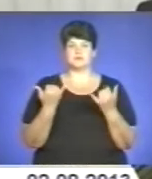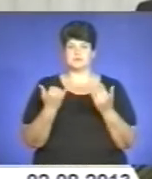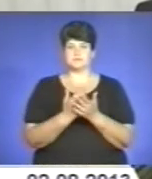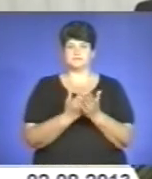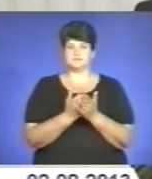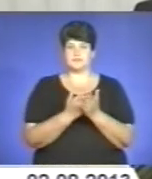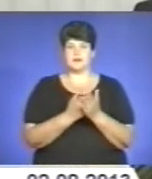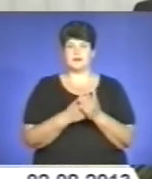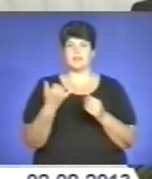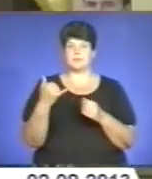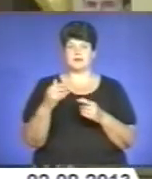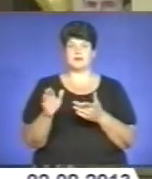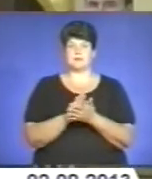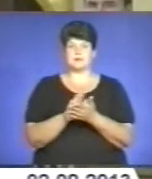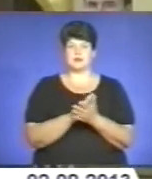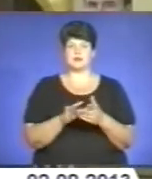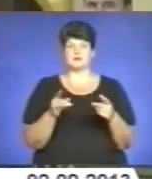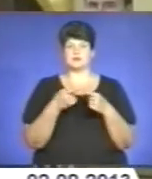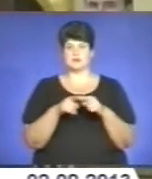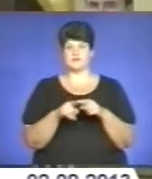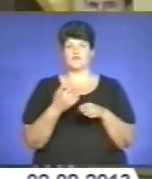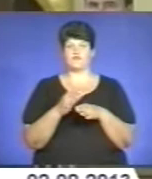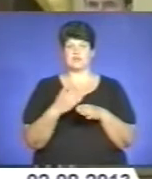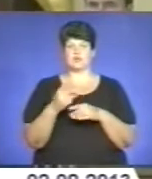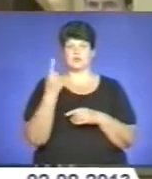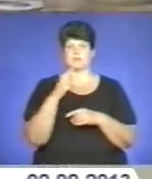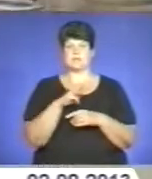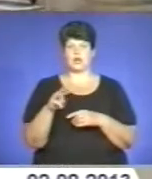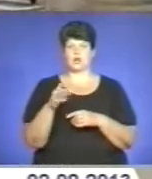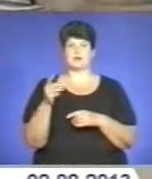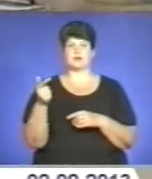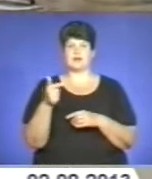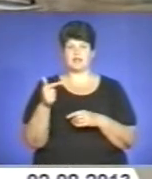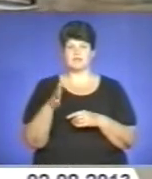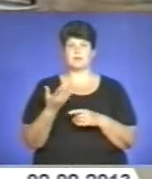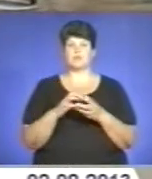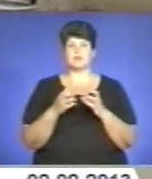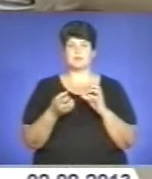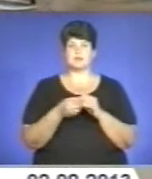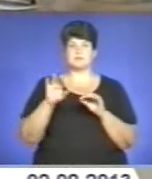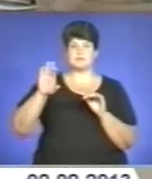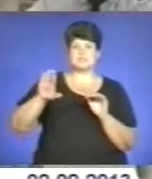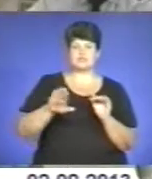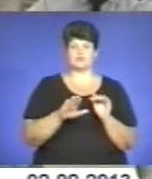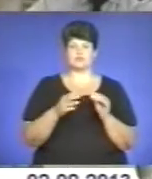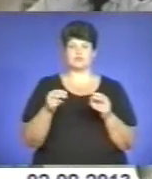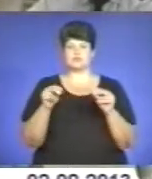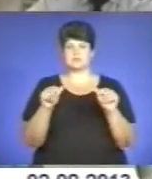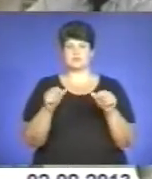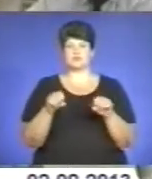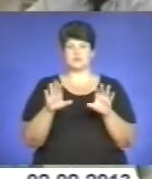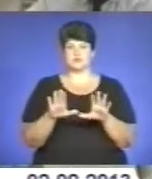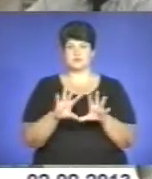А на пальне для прибиральної техніки цьогоріч з держбюджету виділили мільйон гривень. Проблему із сувами грунту в столиці вирішуватимуть передусім, каже